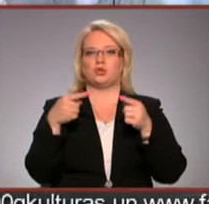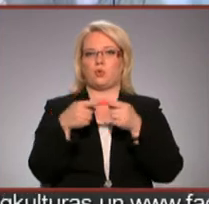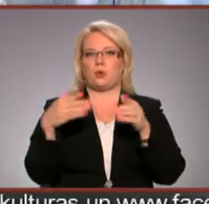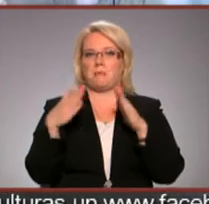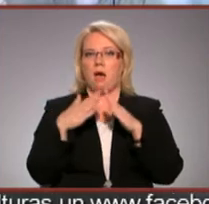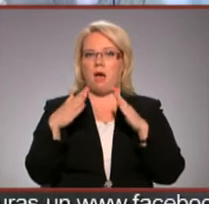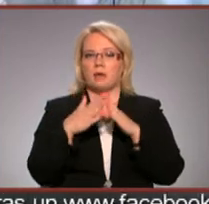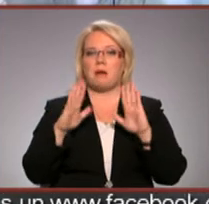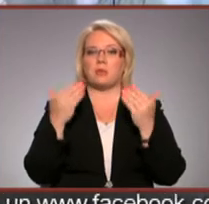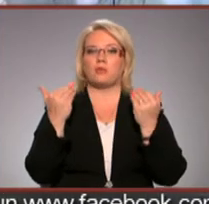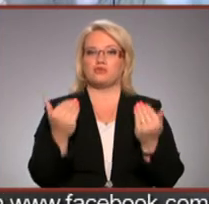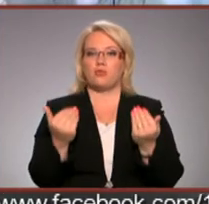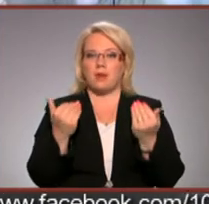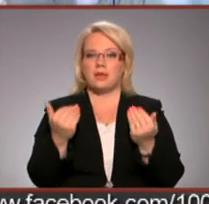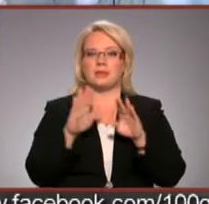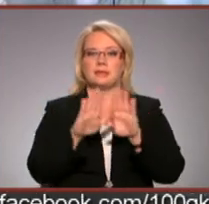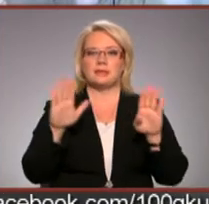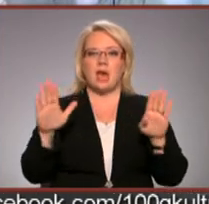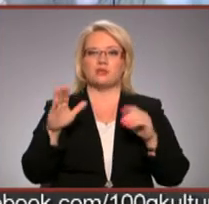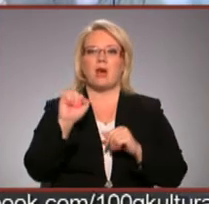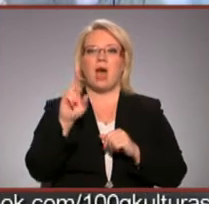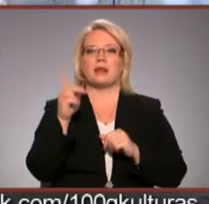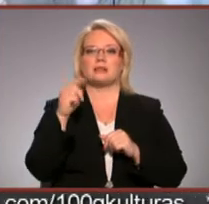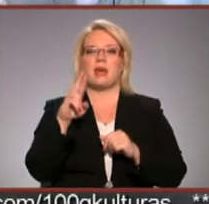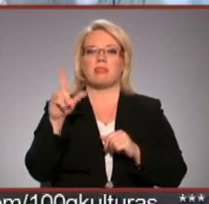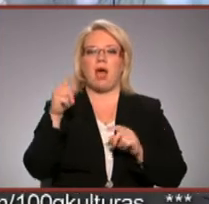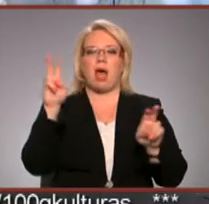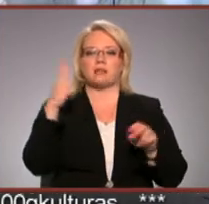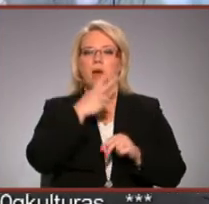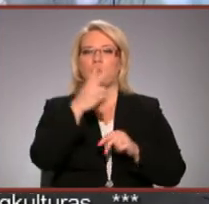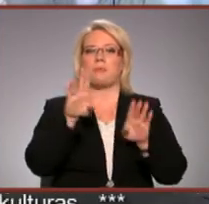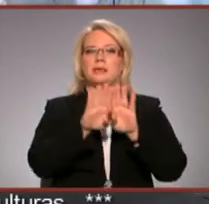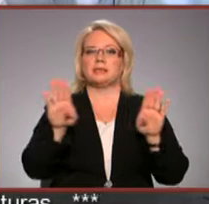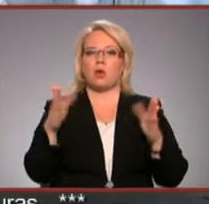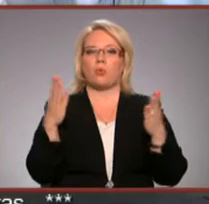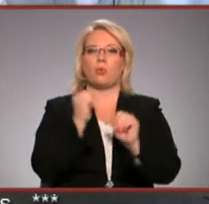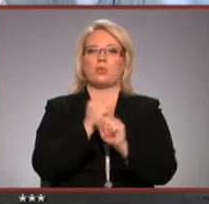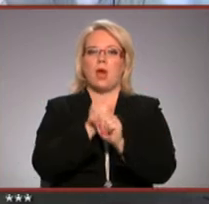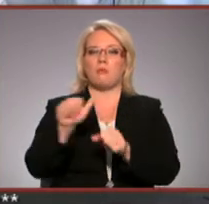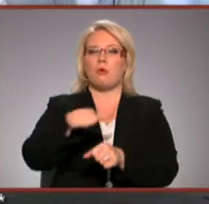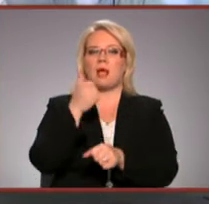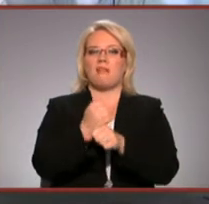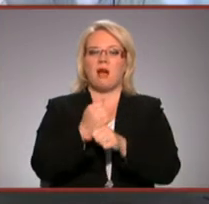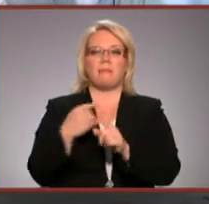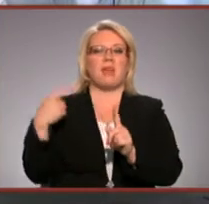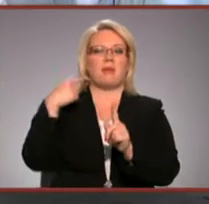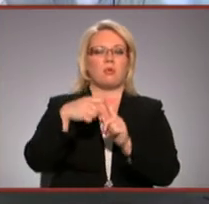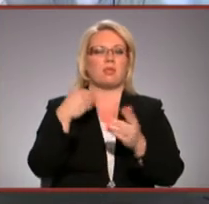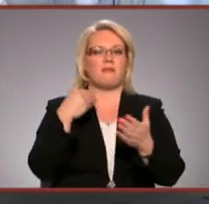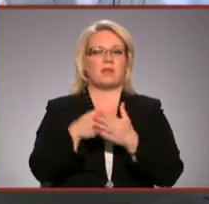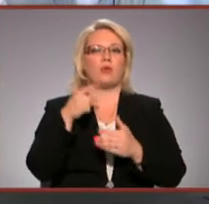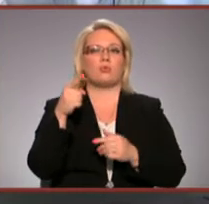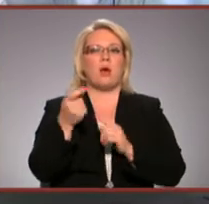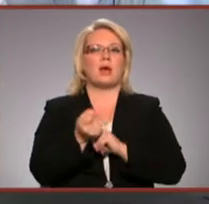Bet no šodienas izstāšu zālē Arsenāls ir aplūkojama kāda izstāde, kuru darbu galvenā pievienotā vērtība ir to